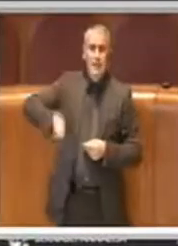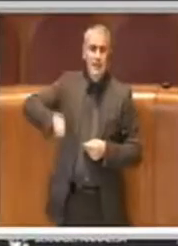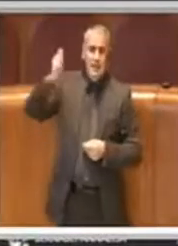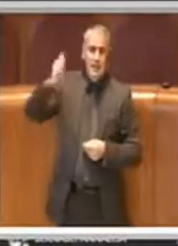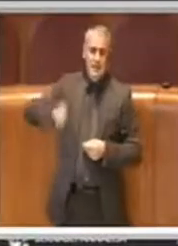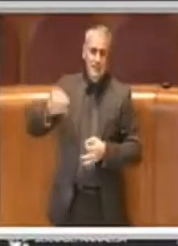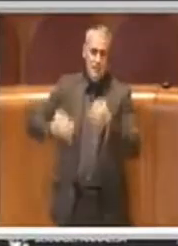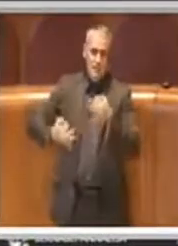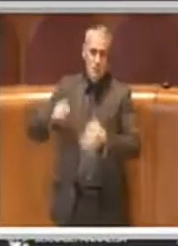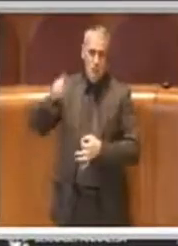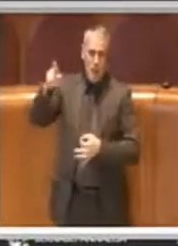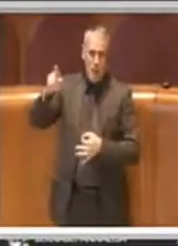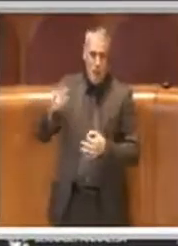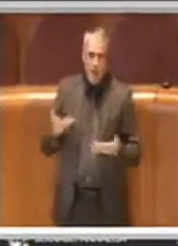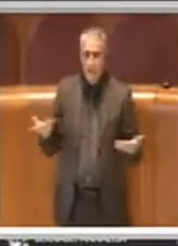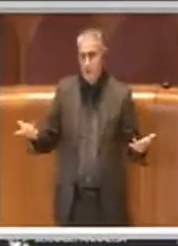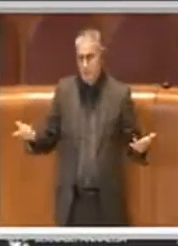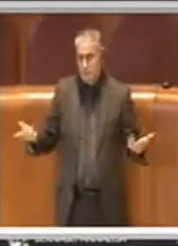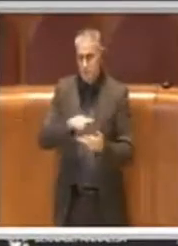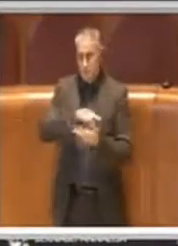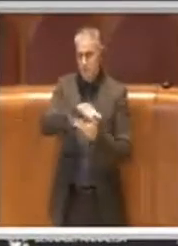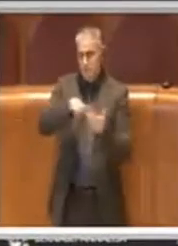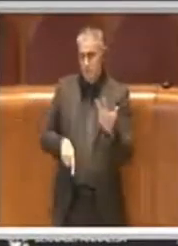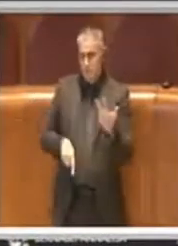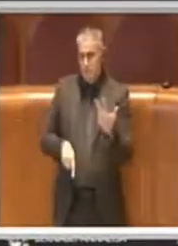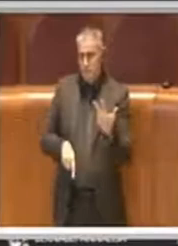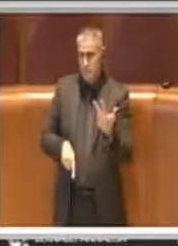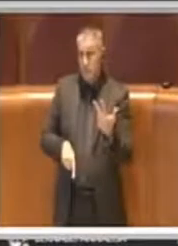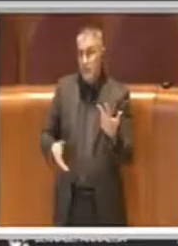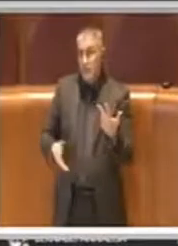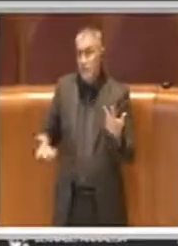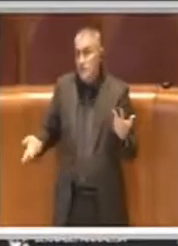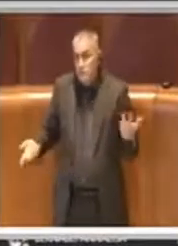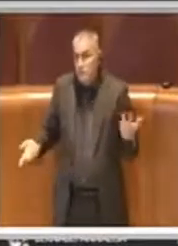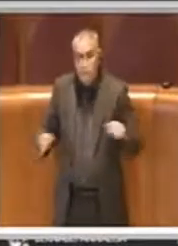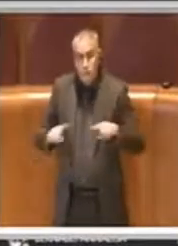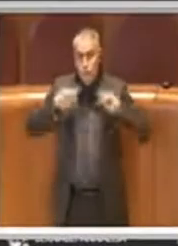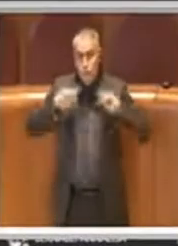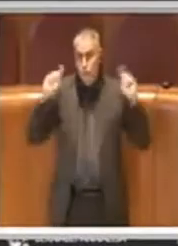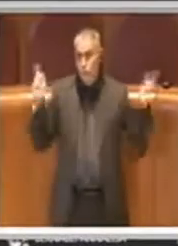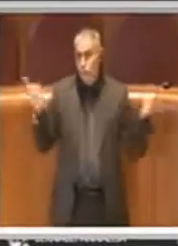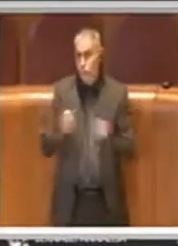ce ne è ovviamente che tutti